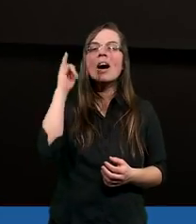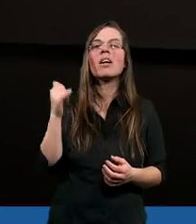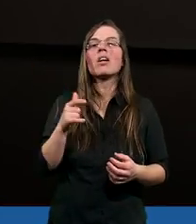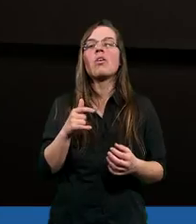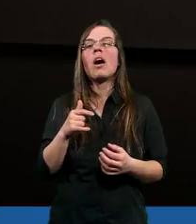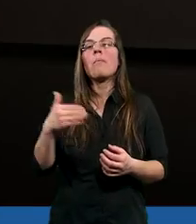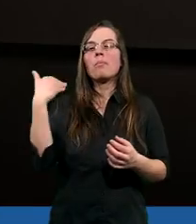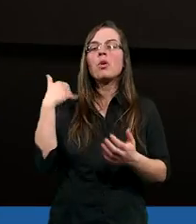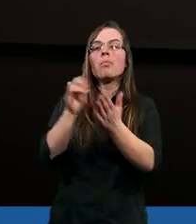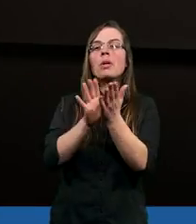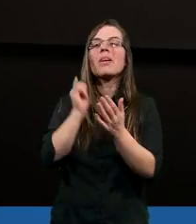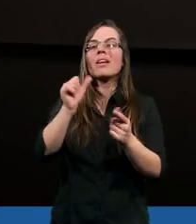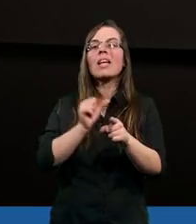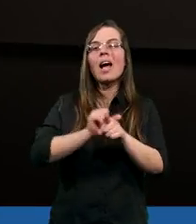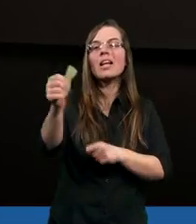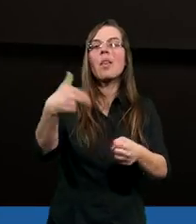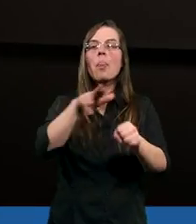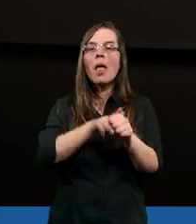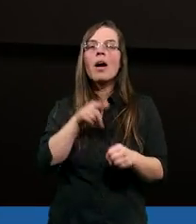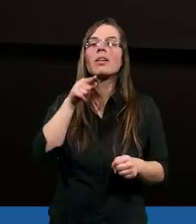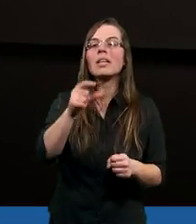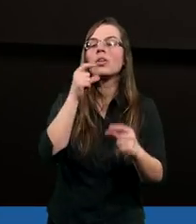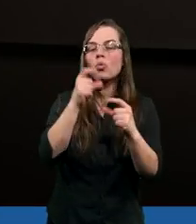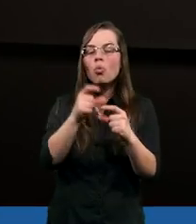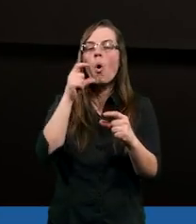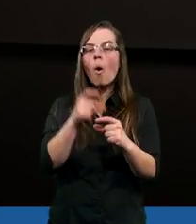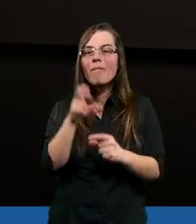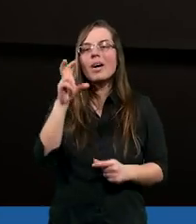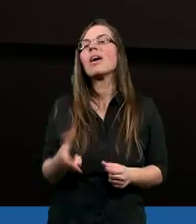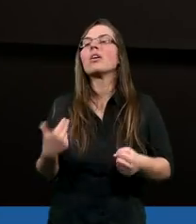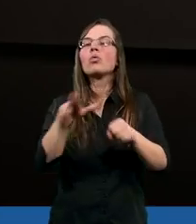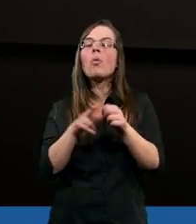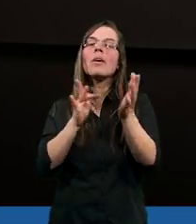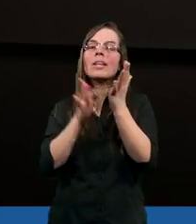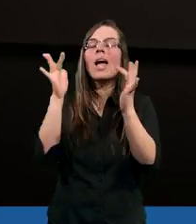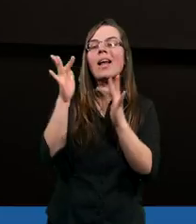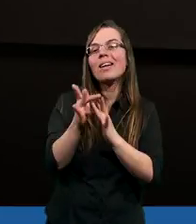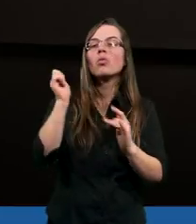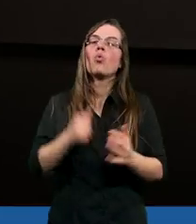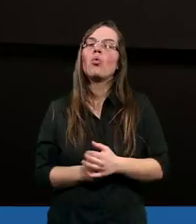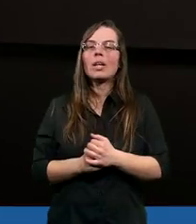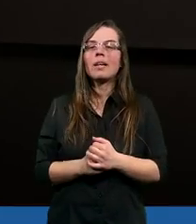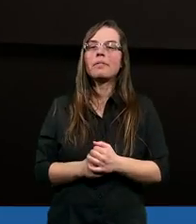przykuwana była i jest na tych słowach, kiedy Pan Jezus